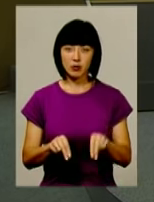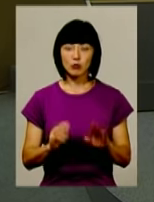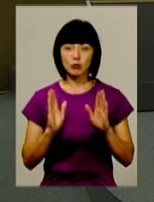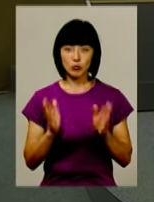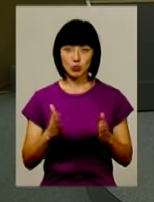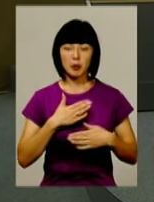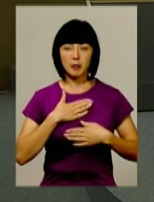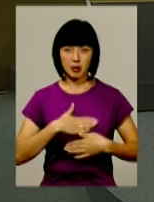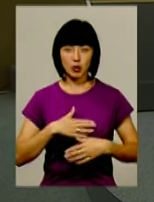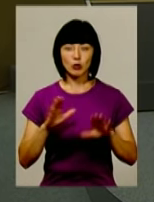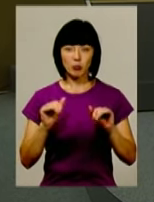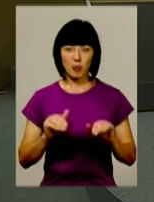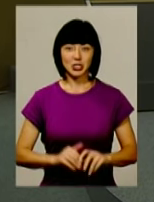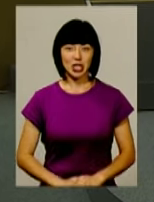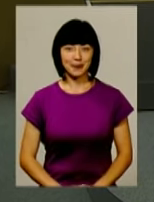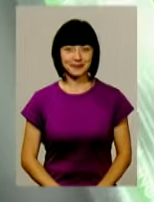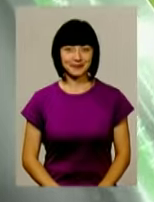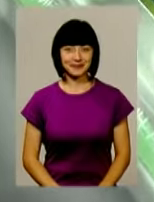вони будуть приємними. До побачення.